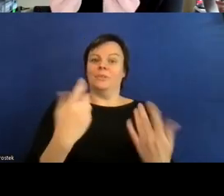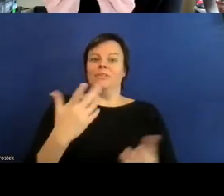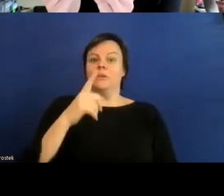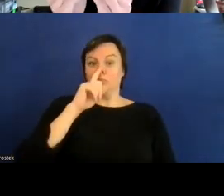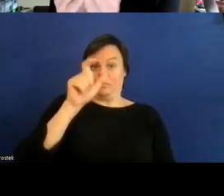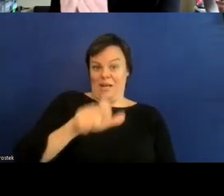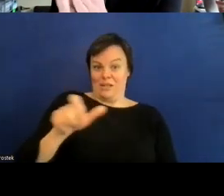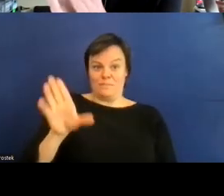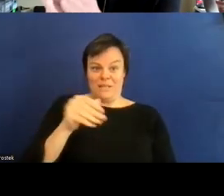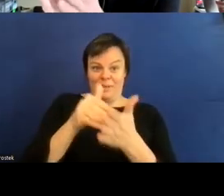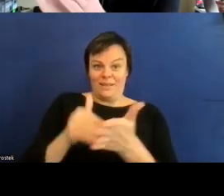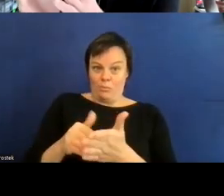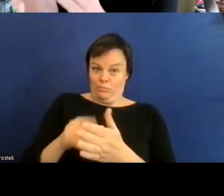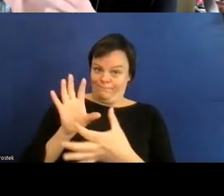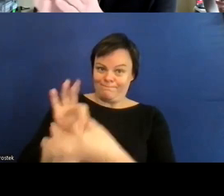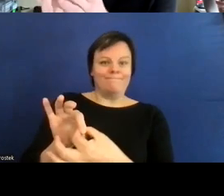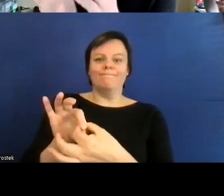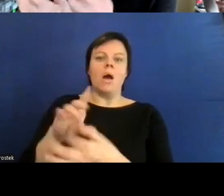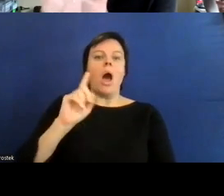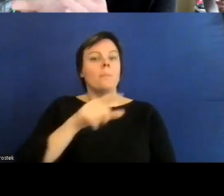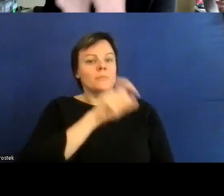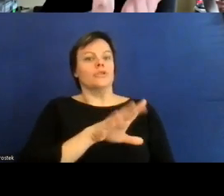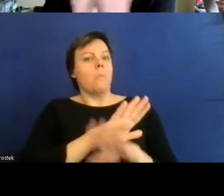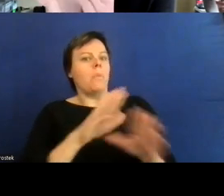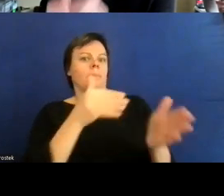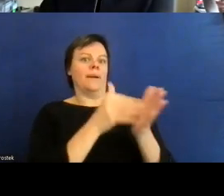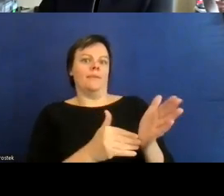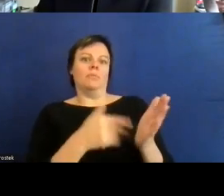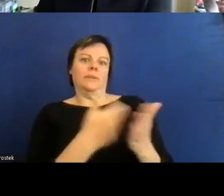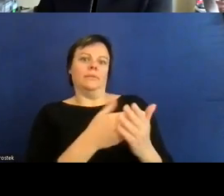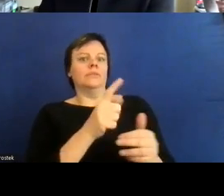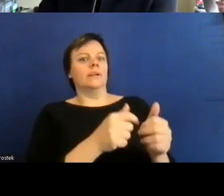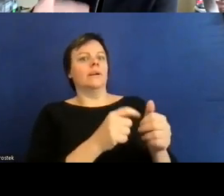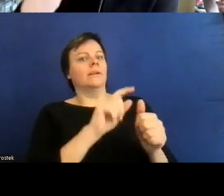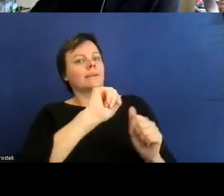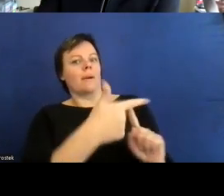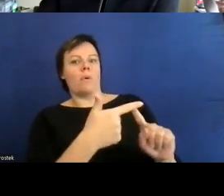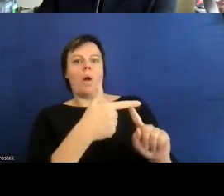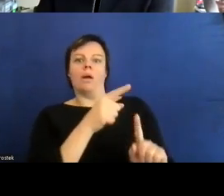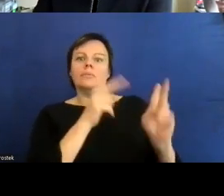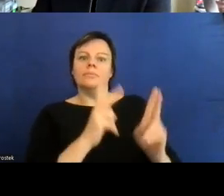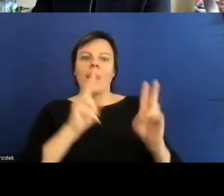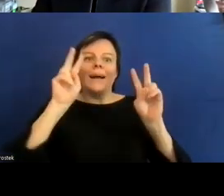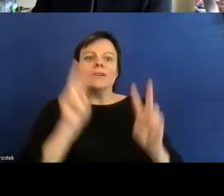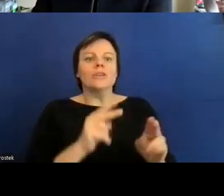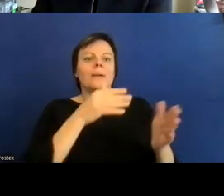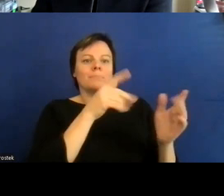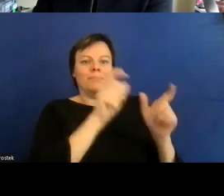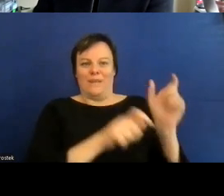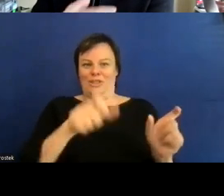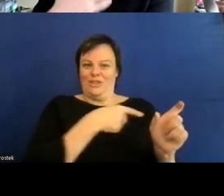einer zwischenphase sind zwischen einer quasi ohne behinderung lebenden oder mit einer behinderung lebenden